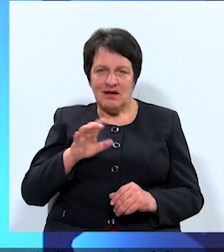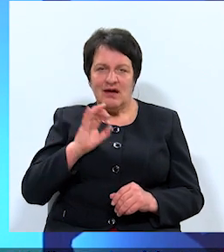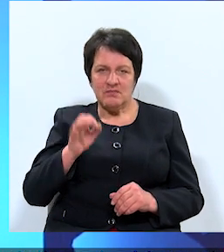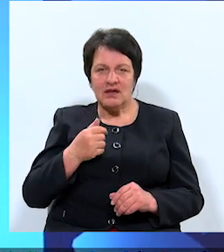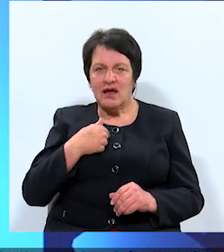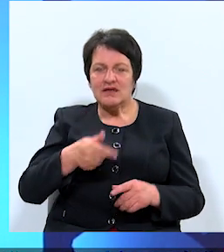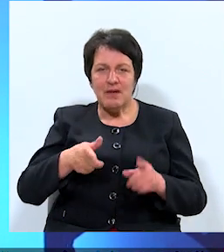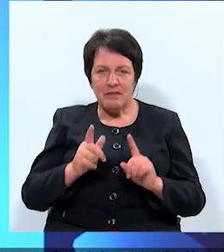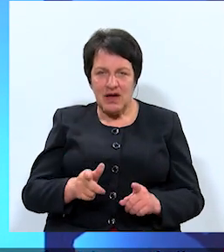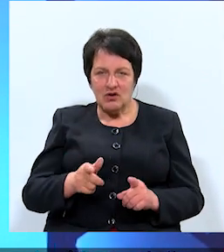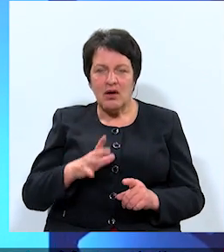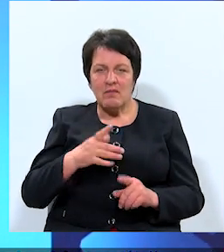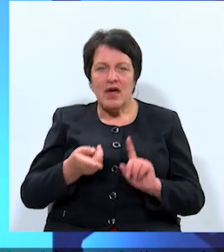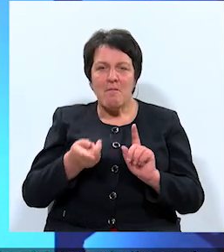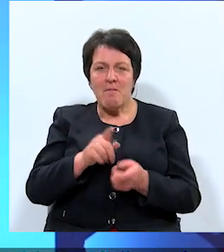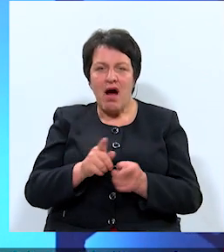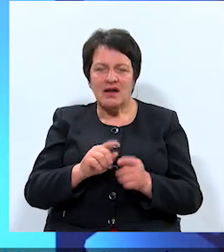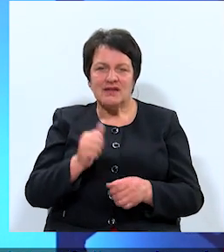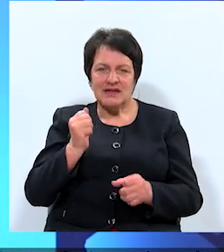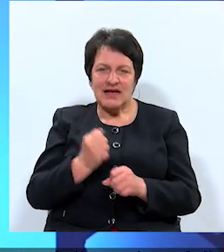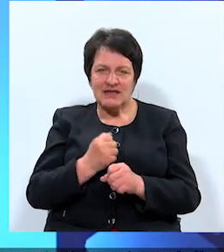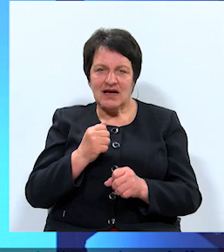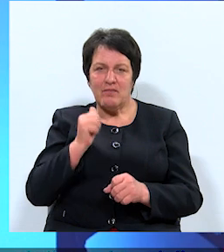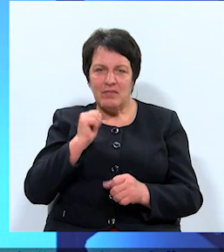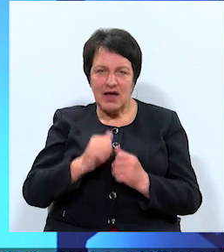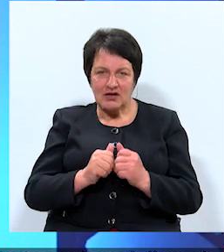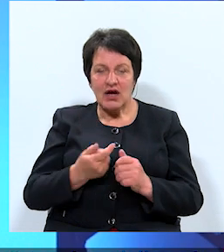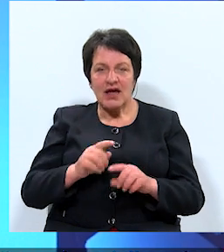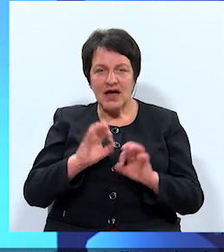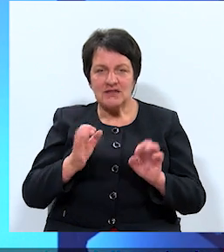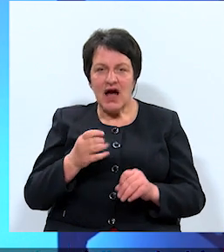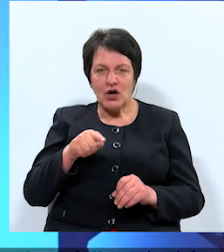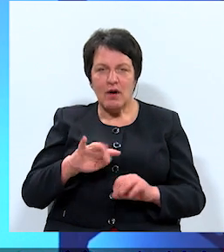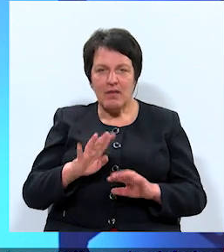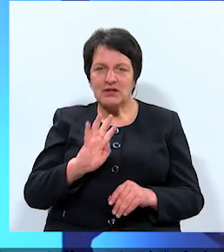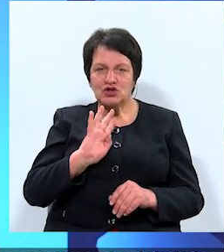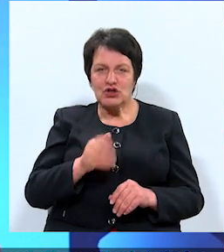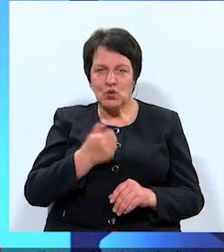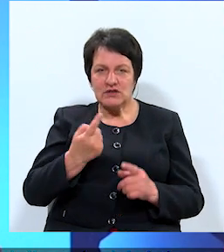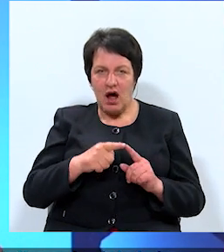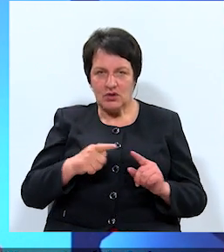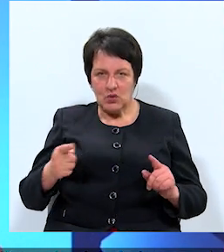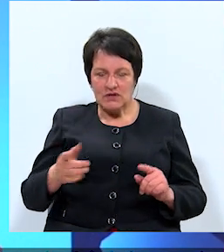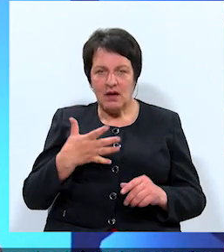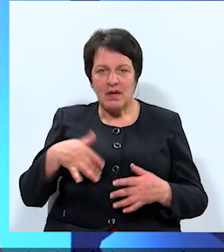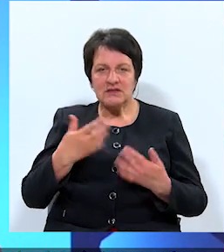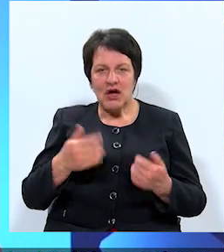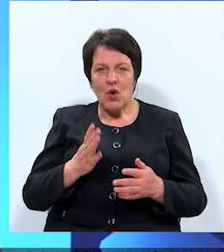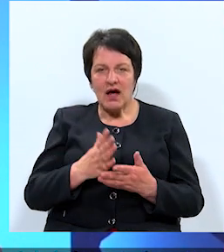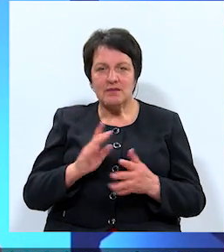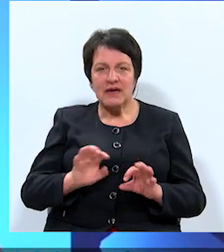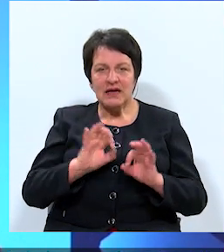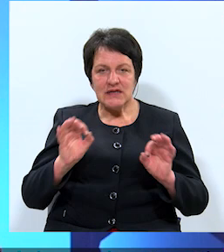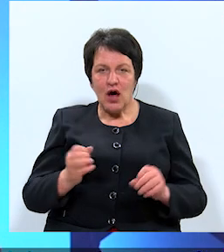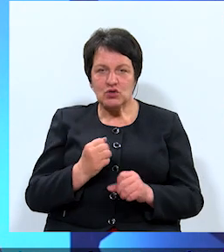piekrītu, kura tika arī mainīta diezgan bieži, tāpēc ir jāsāk ar to. Četros gados mēs esam jau iesākuši darbu